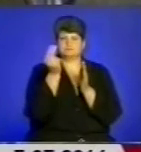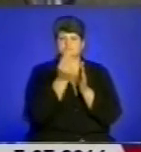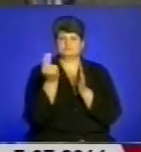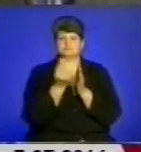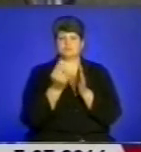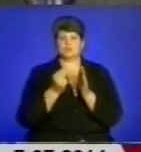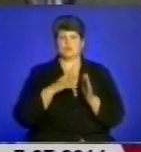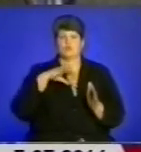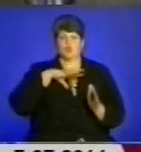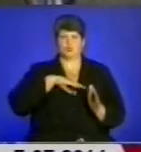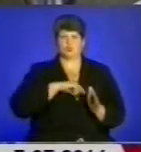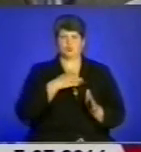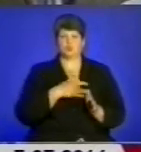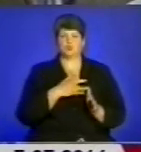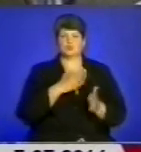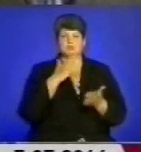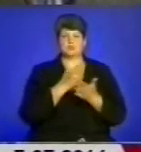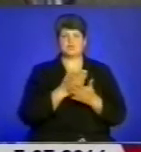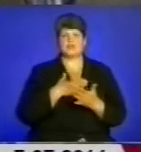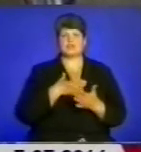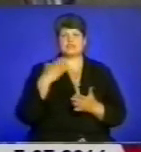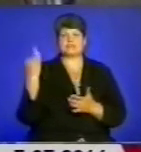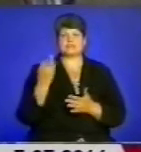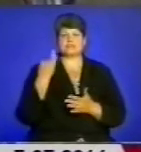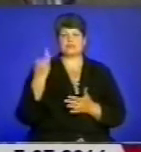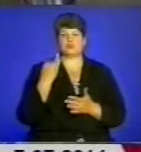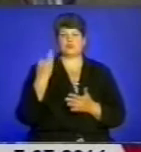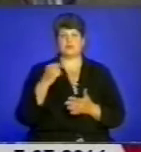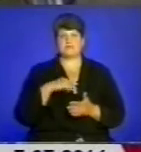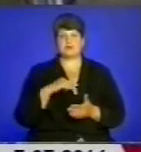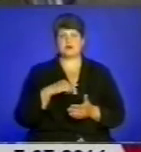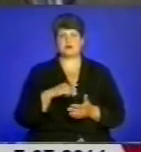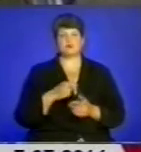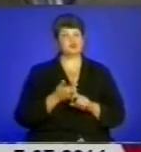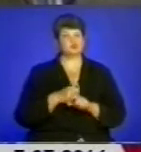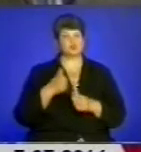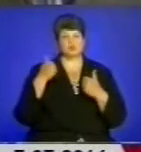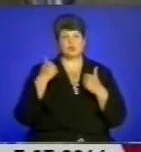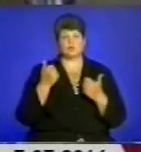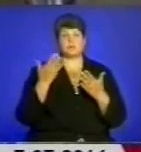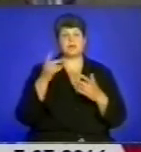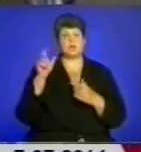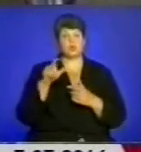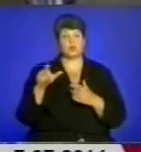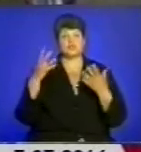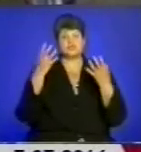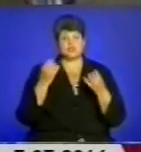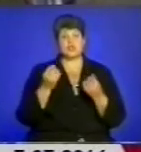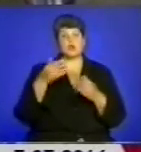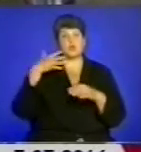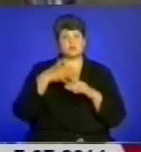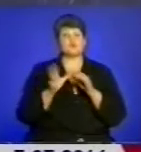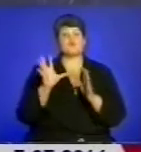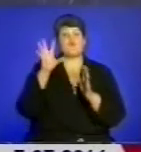духу, в основі нашої історії, історії в основі нашого характеру. Дуже добре, якщо б люди розуміли, що вкладено в ці